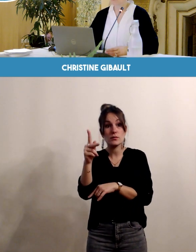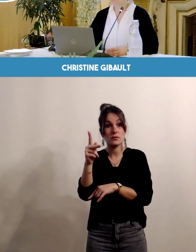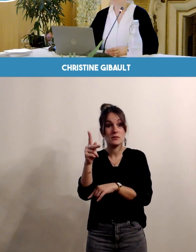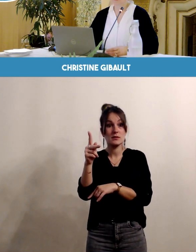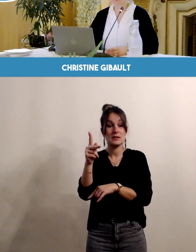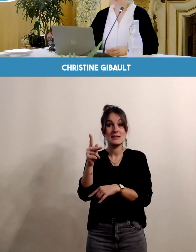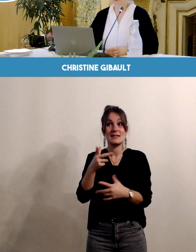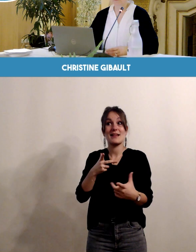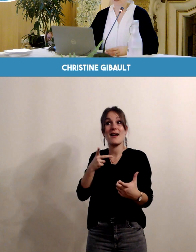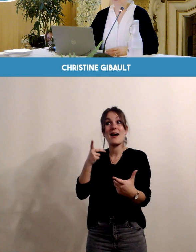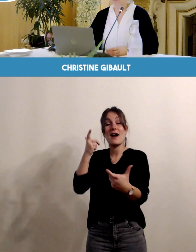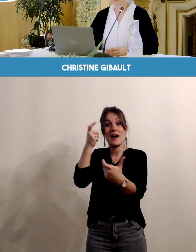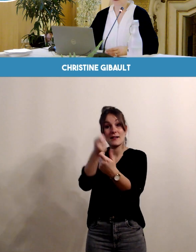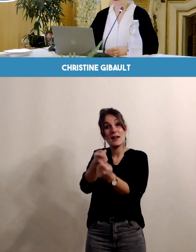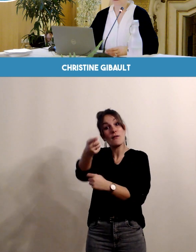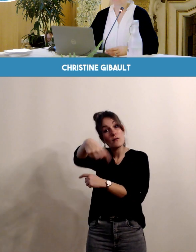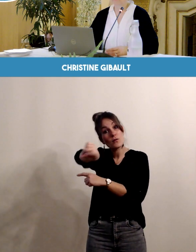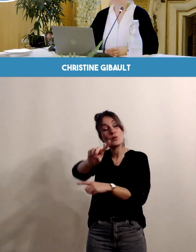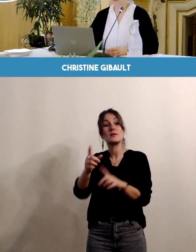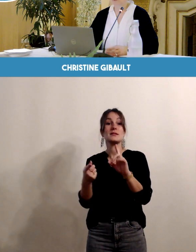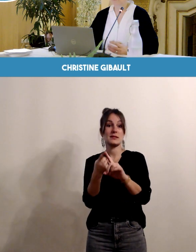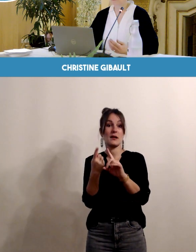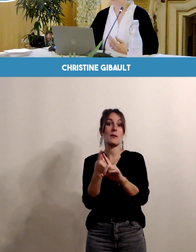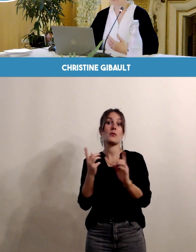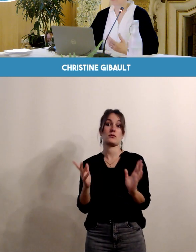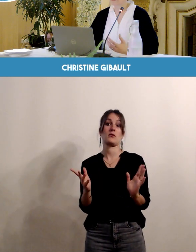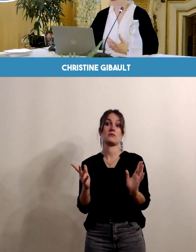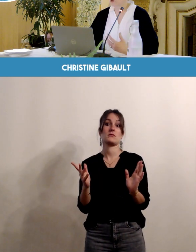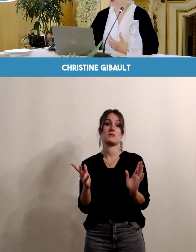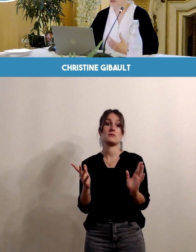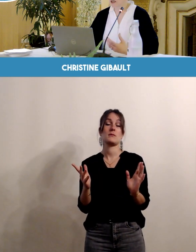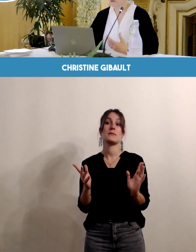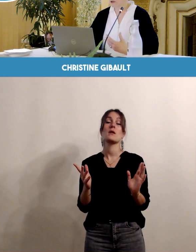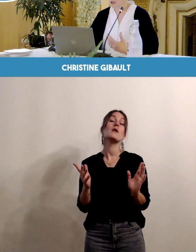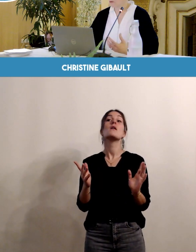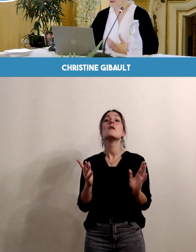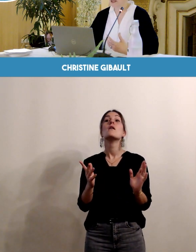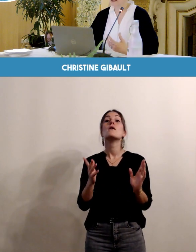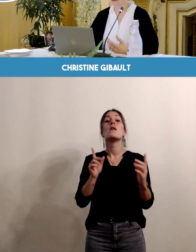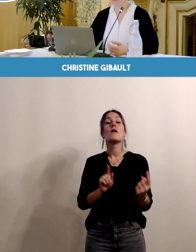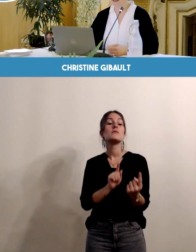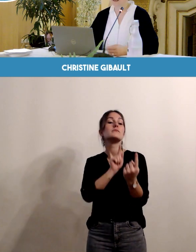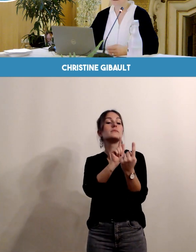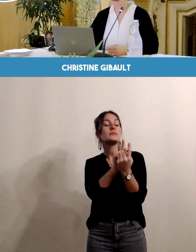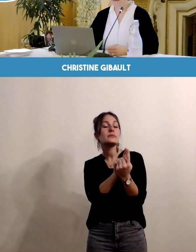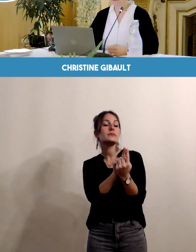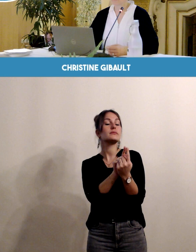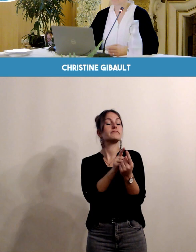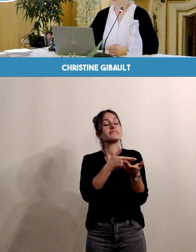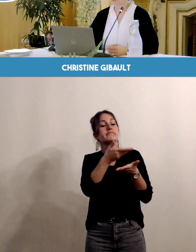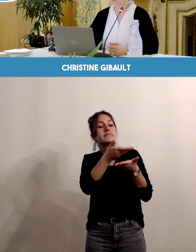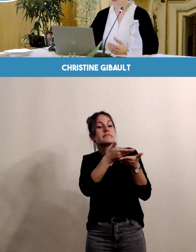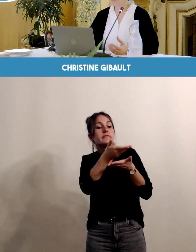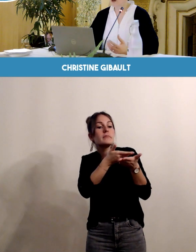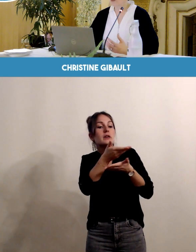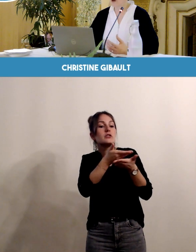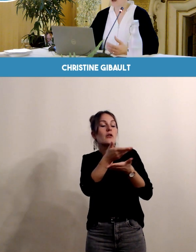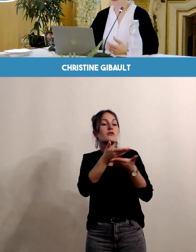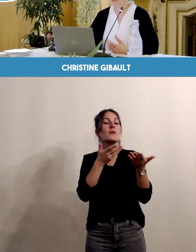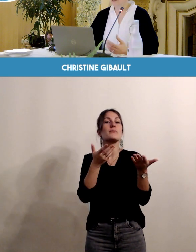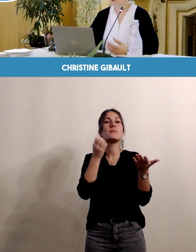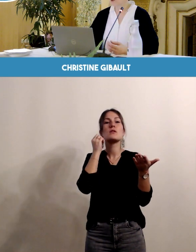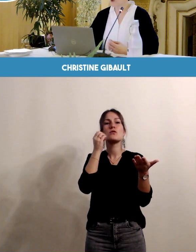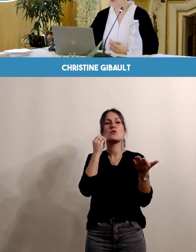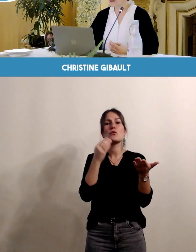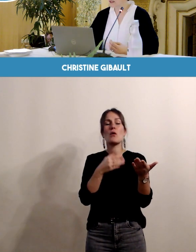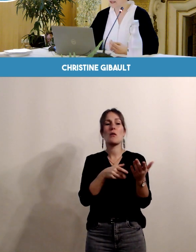C'est quelque chose d'important parce que l'on perçoit bien dans cet entretien singulier, individuel, combien parfois